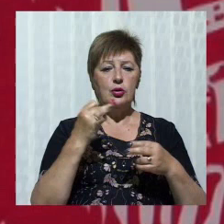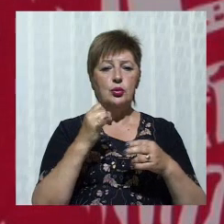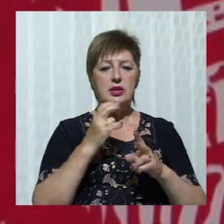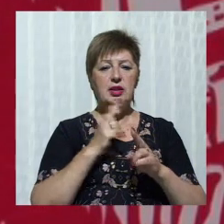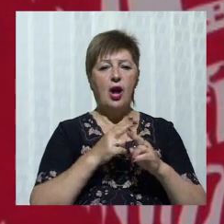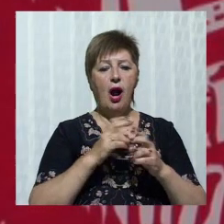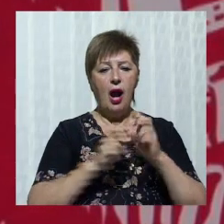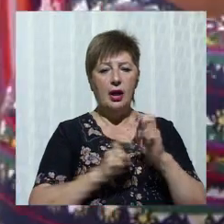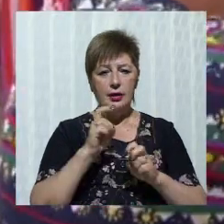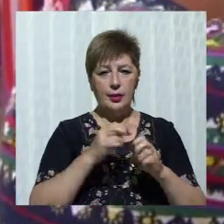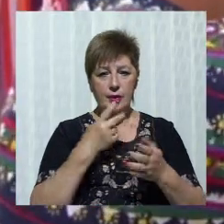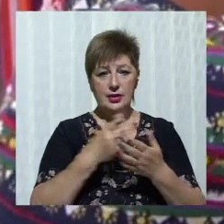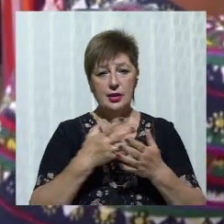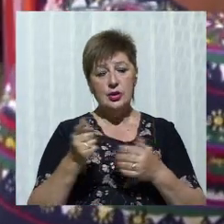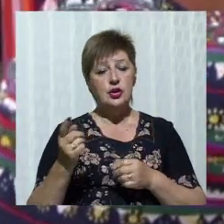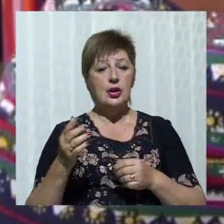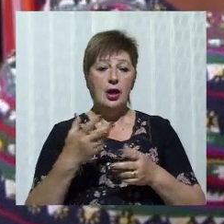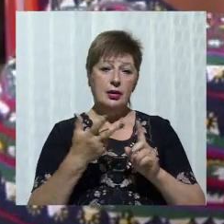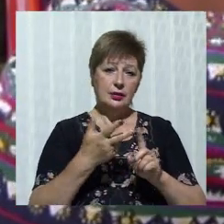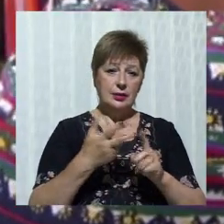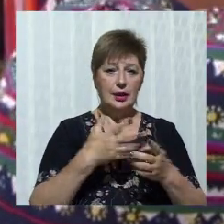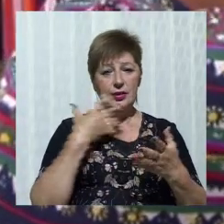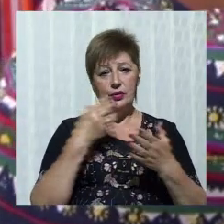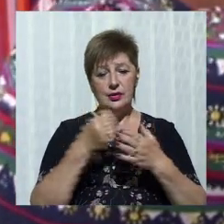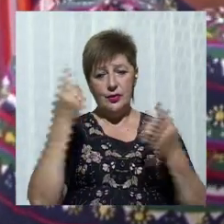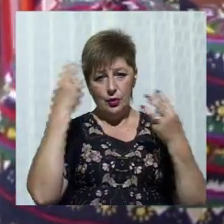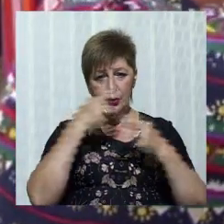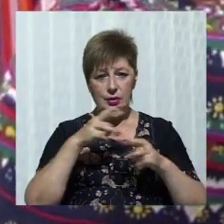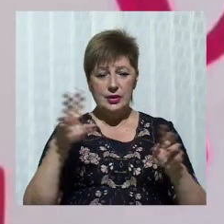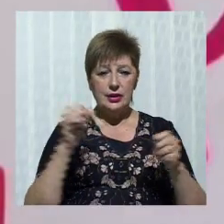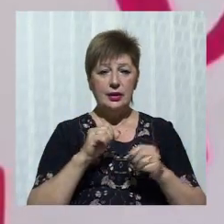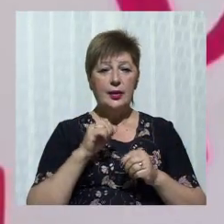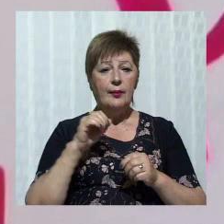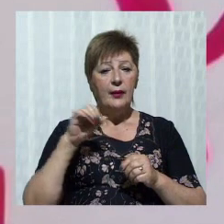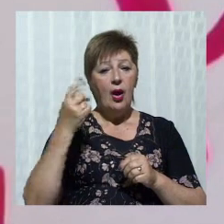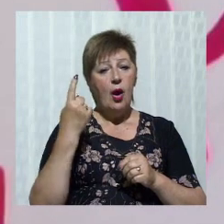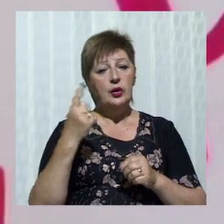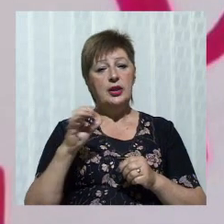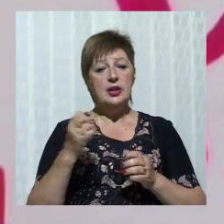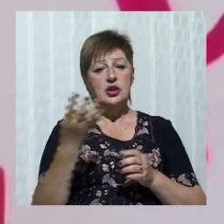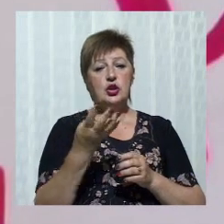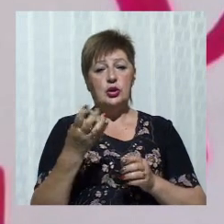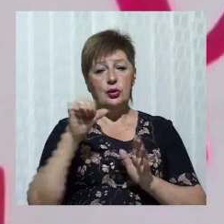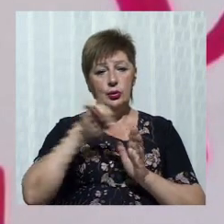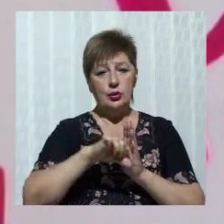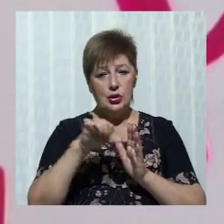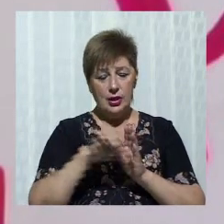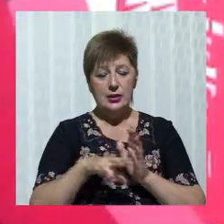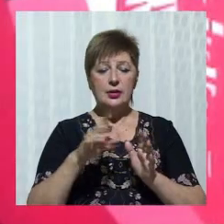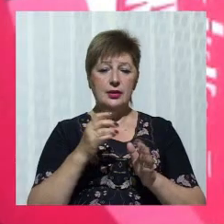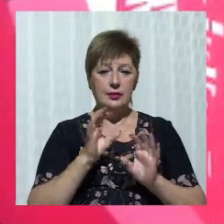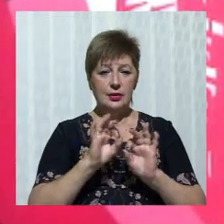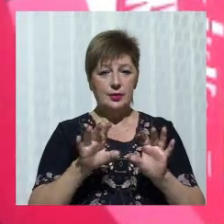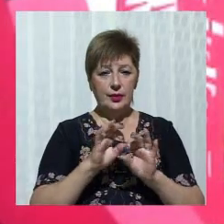домівки у своєрідному стилі. Про це розповів Євген Малонох, один з чотирьох учасників творчої лабораторії з розпису муралів.